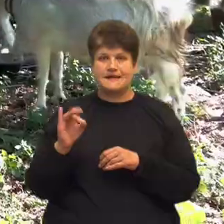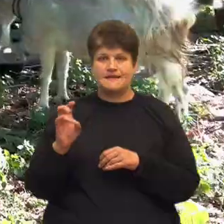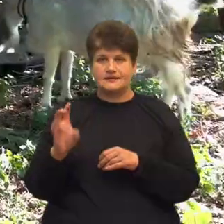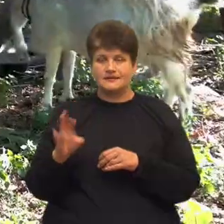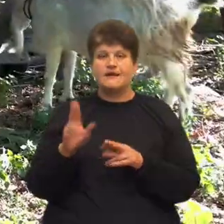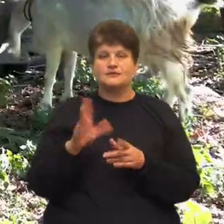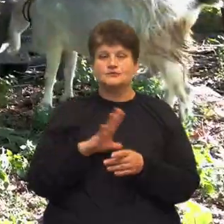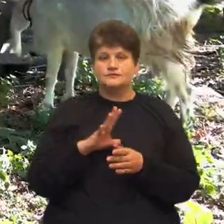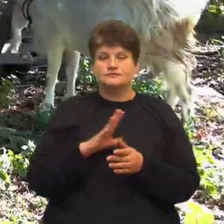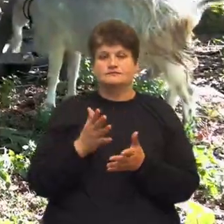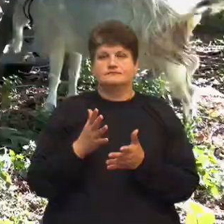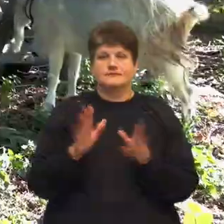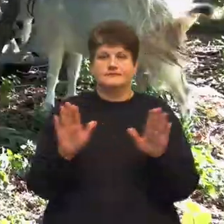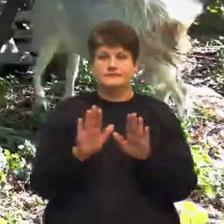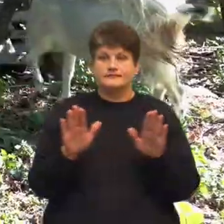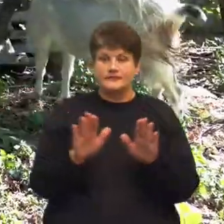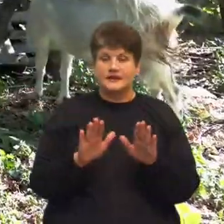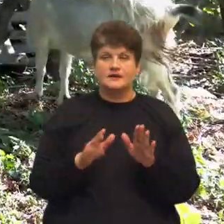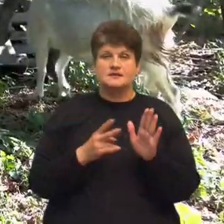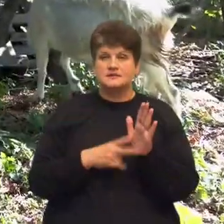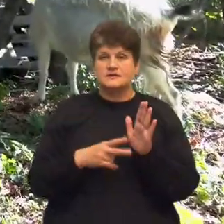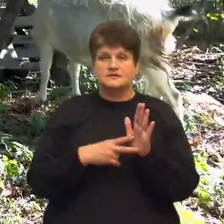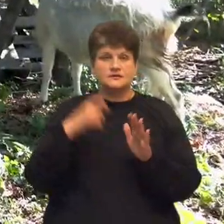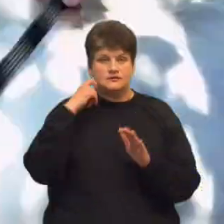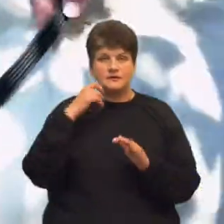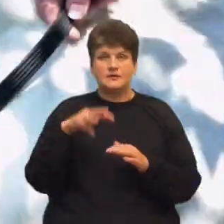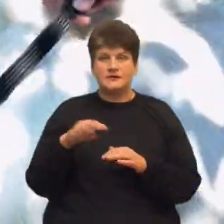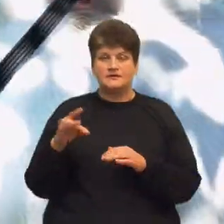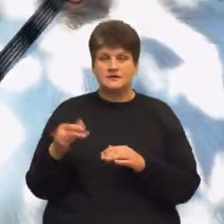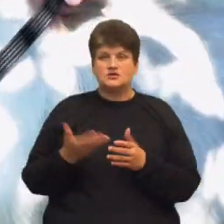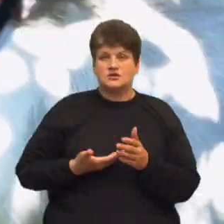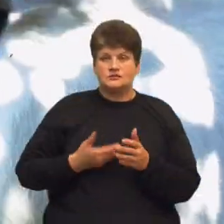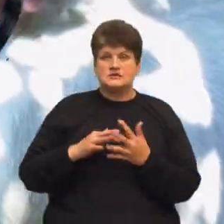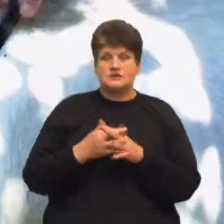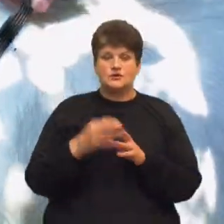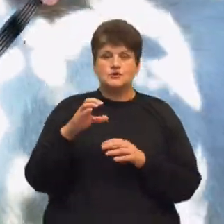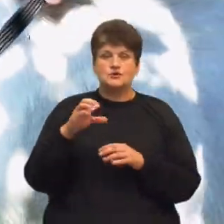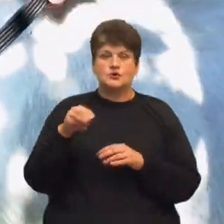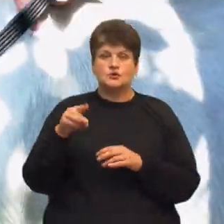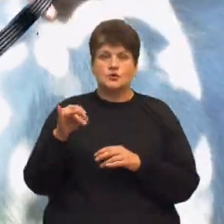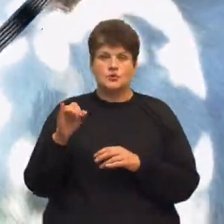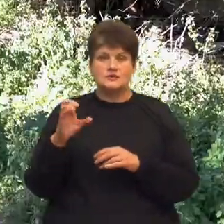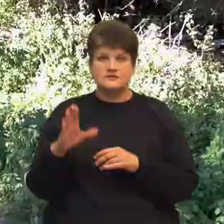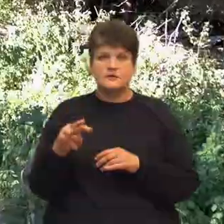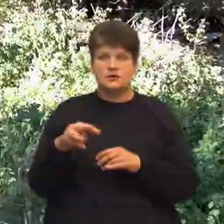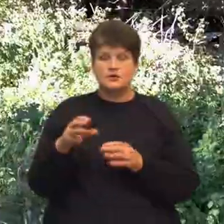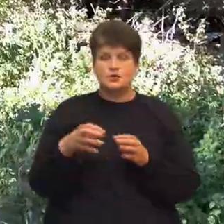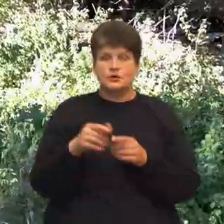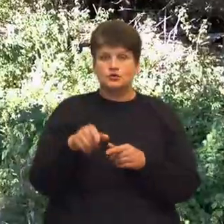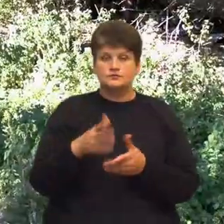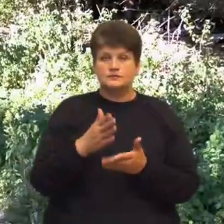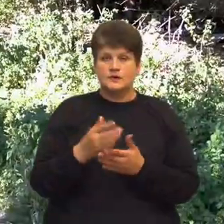75-річна Марія та 77-річний Мар'ян Бавдесли живуть у селі Струсів Миколинецької громади. Тут тримають